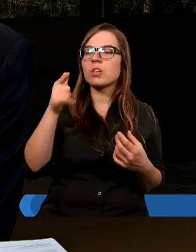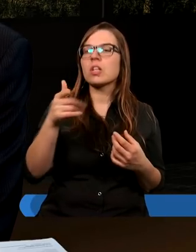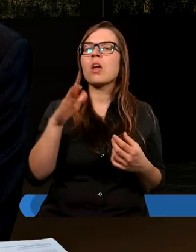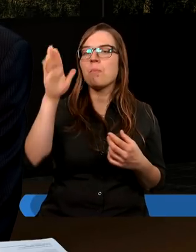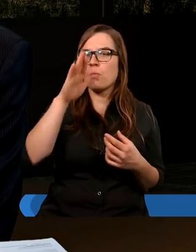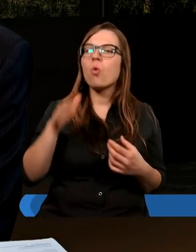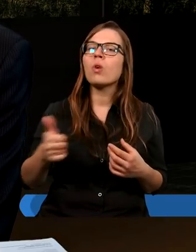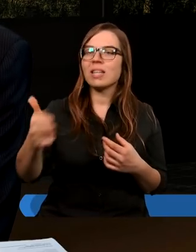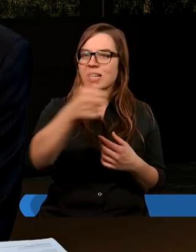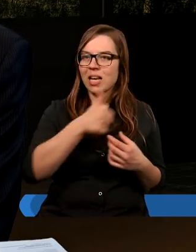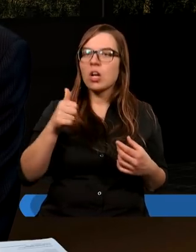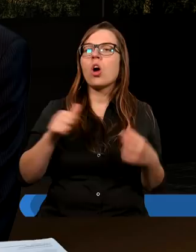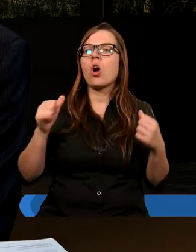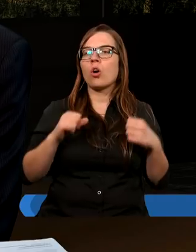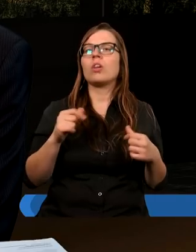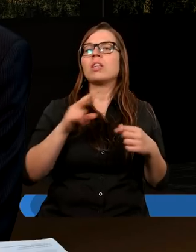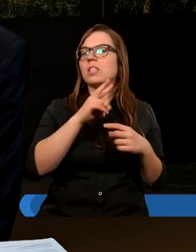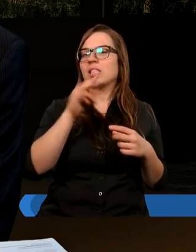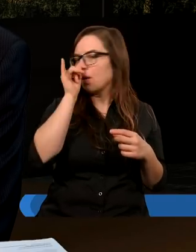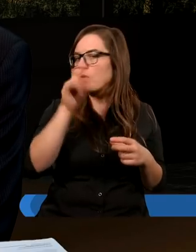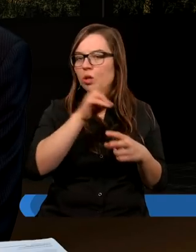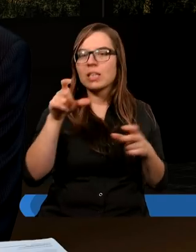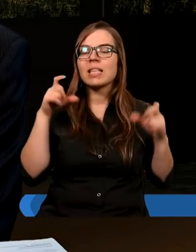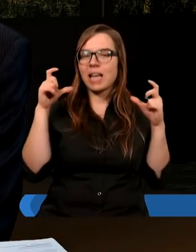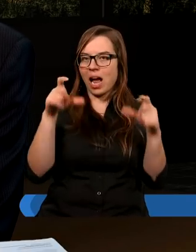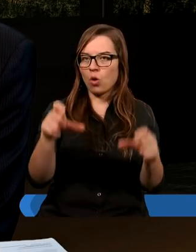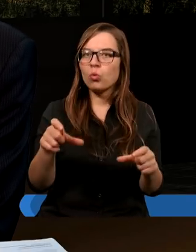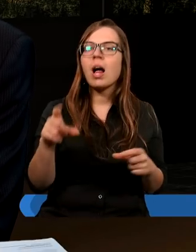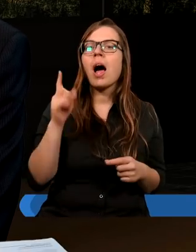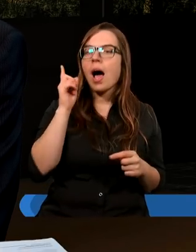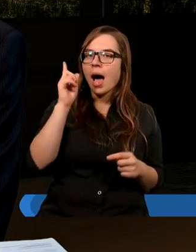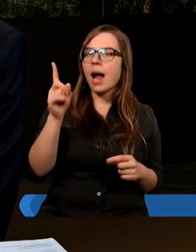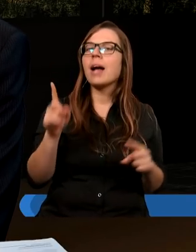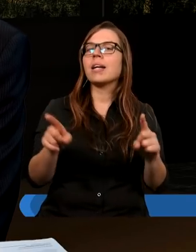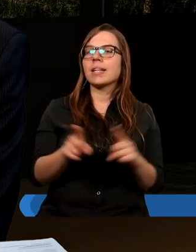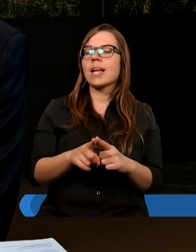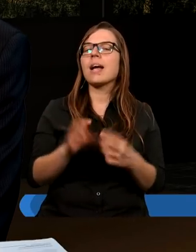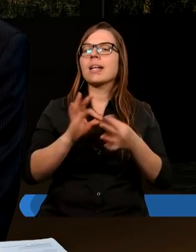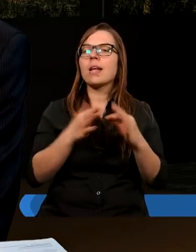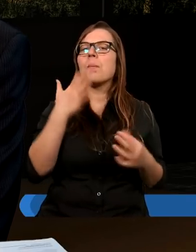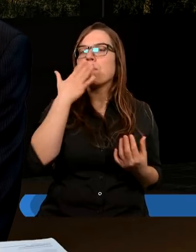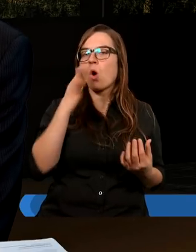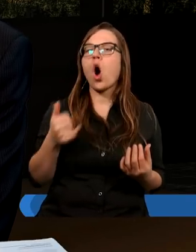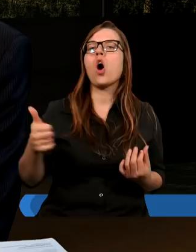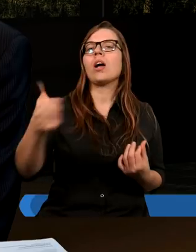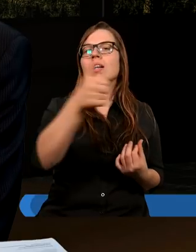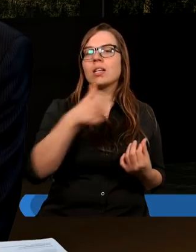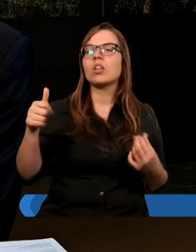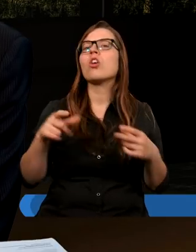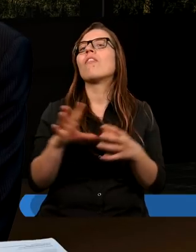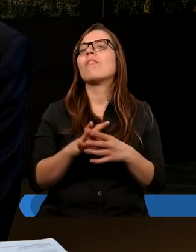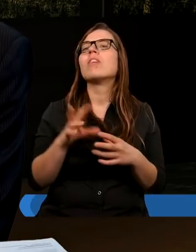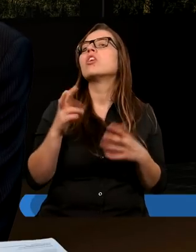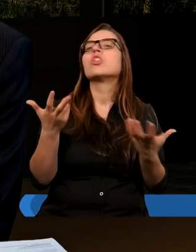Bóg tej jedności nie jest w stanie nikomu narzucić. Ale też, gdy mówimy o jedności, to w